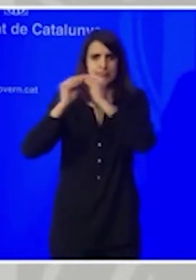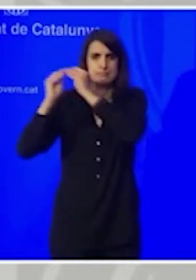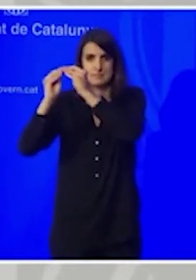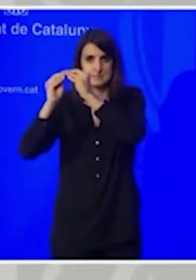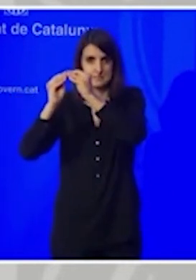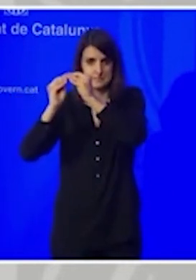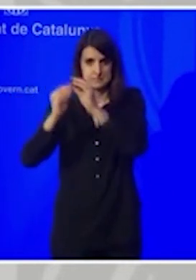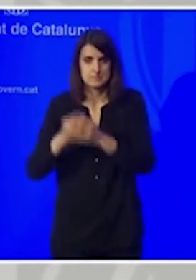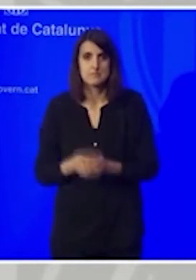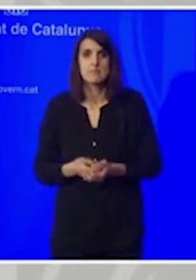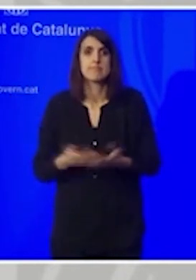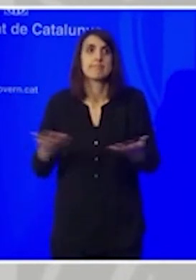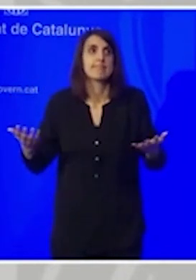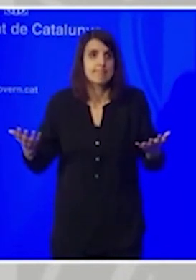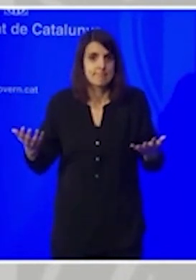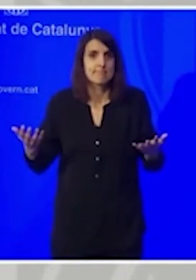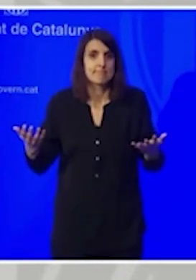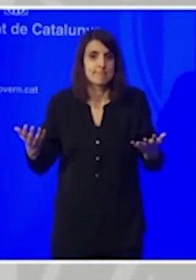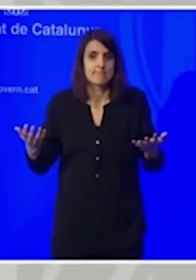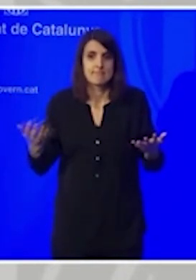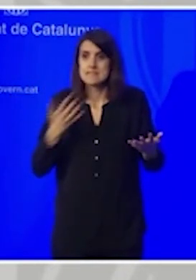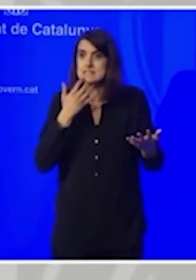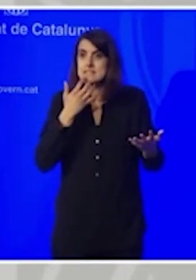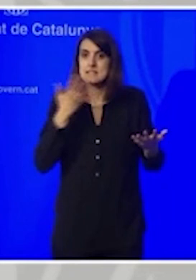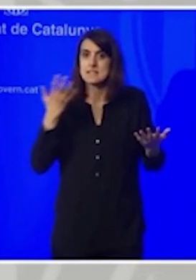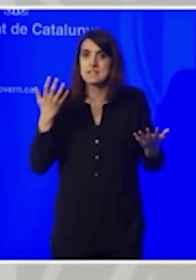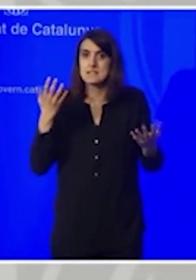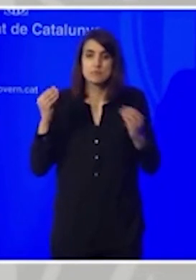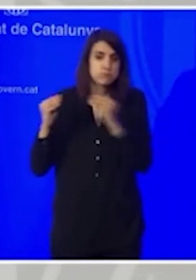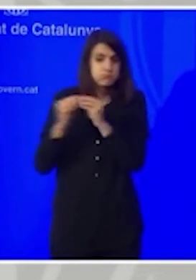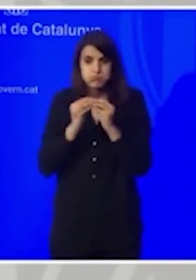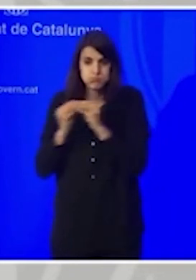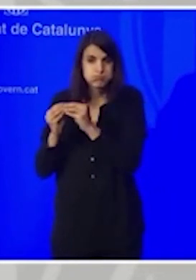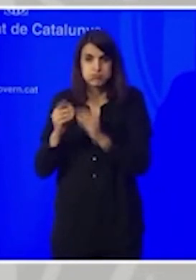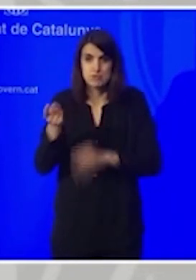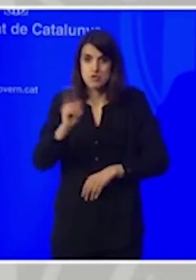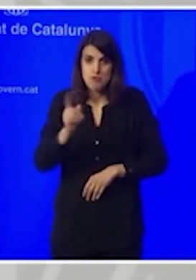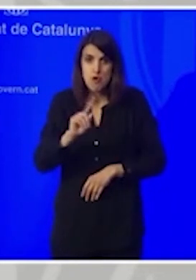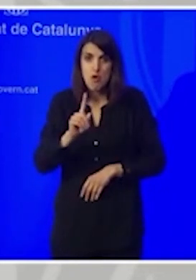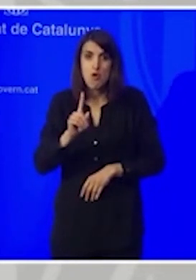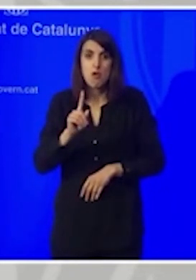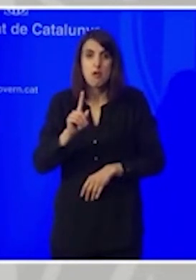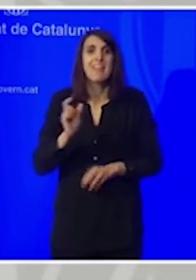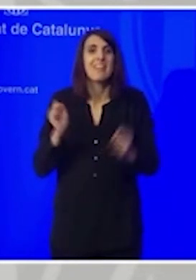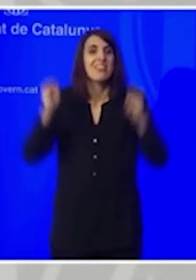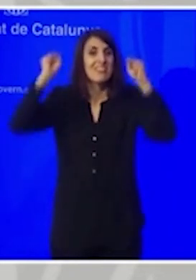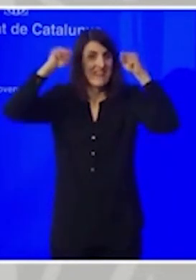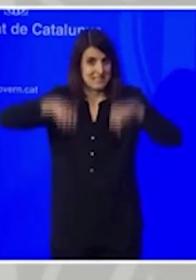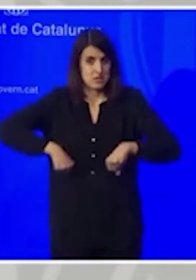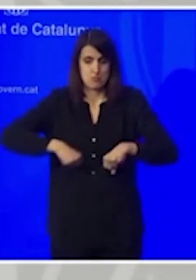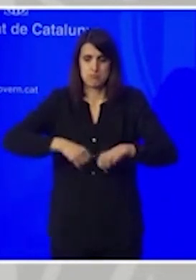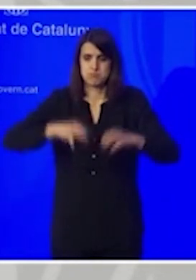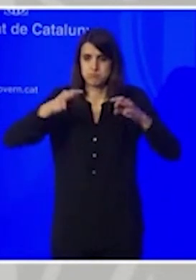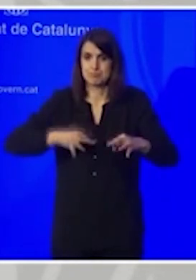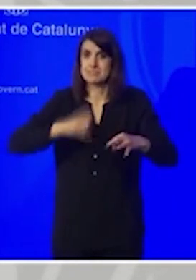polítiques. Òbviament, doncs, que si no hi ha un consens absolut doncs la decisió final li pertoca